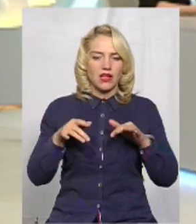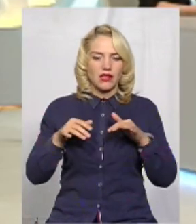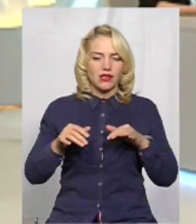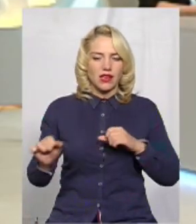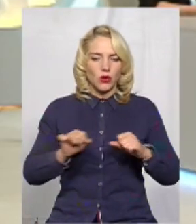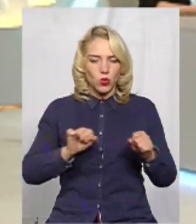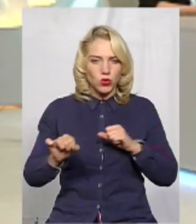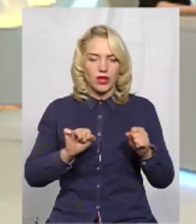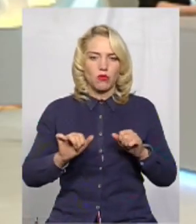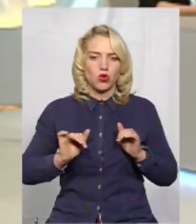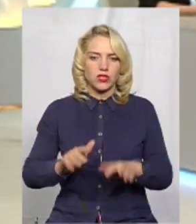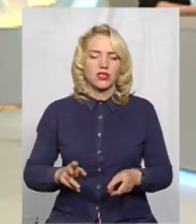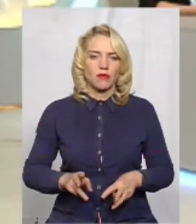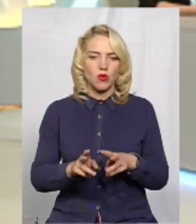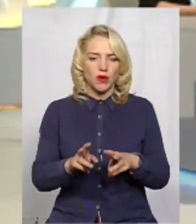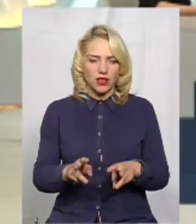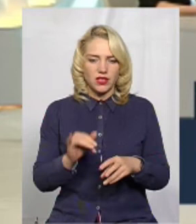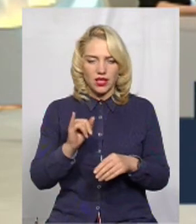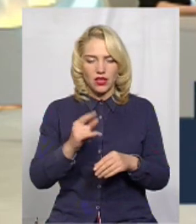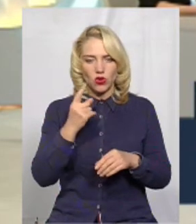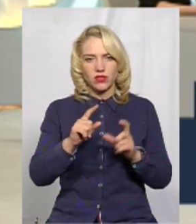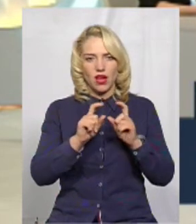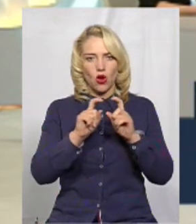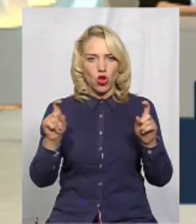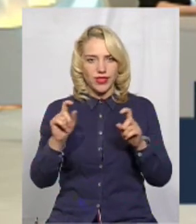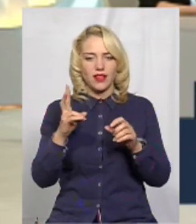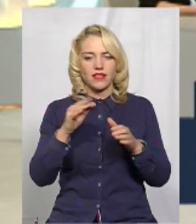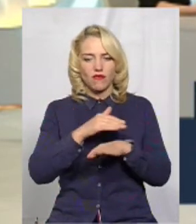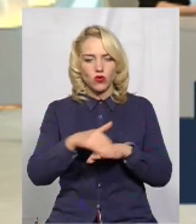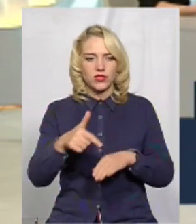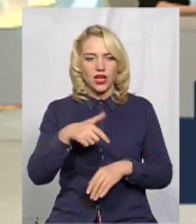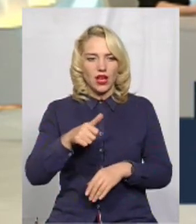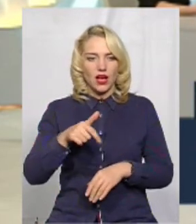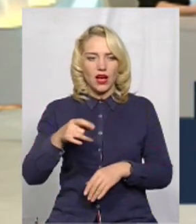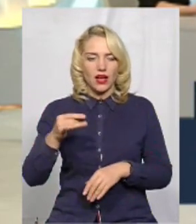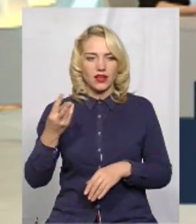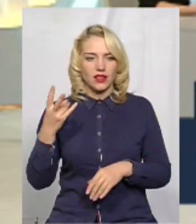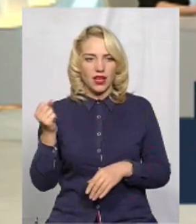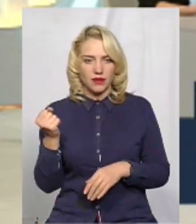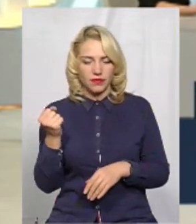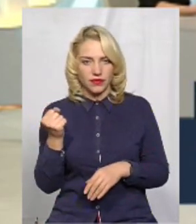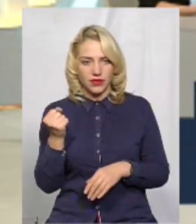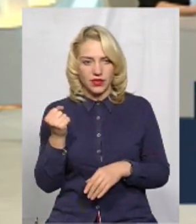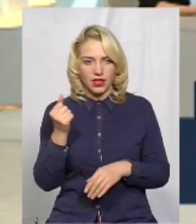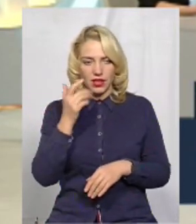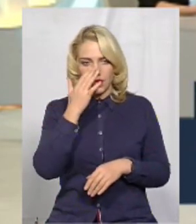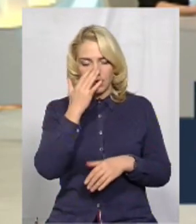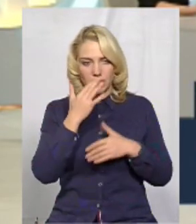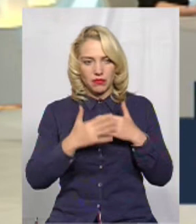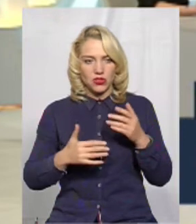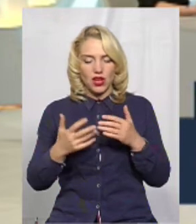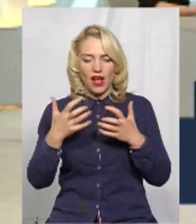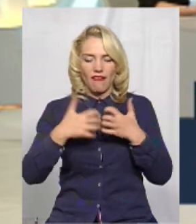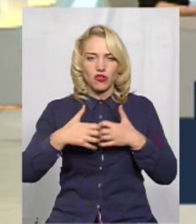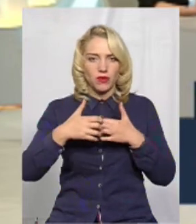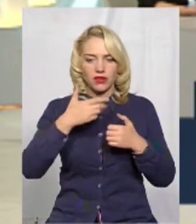опалення. І одна котельня на вулиці Гагаріна, в ній обрізані труби і навіть не має лічені. Вона